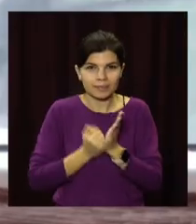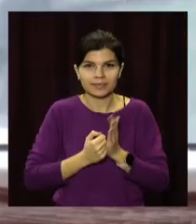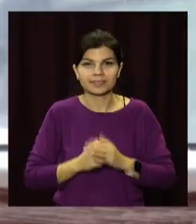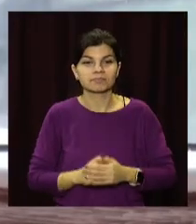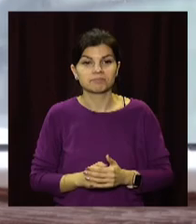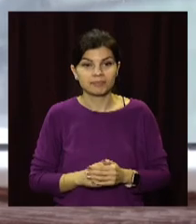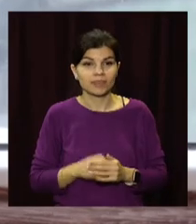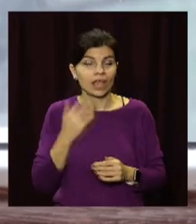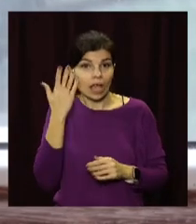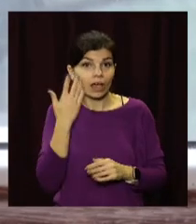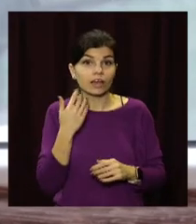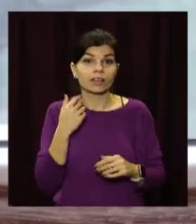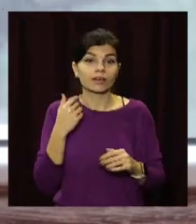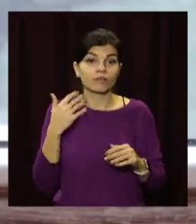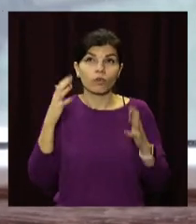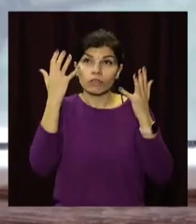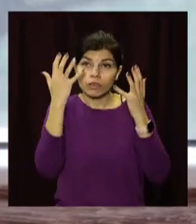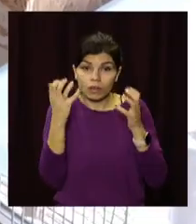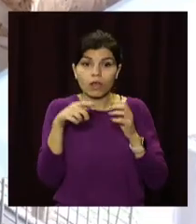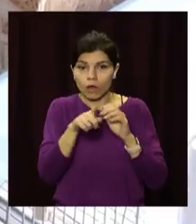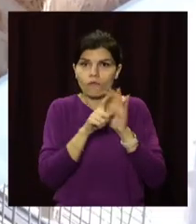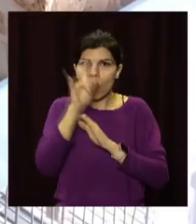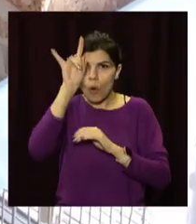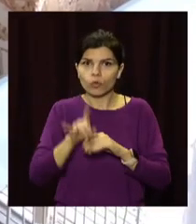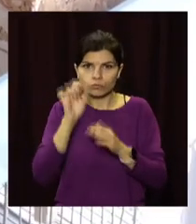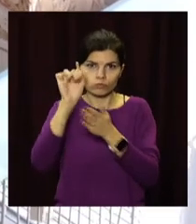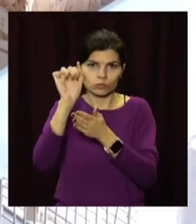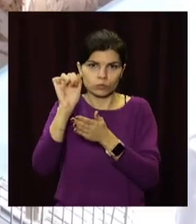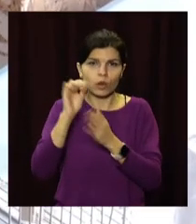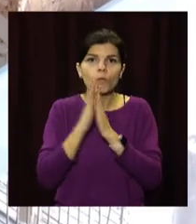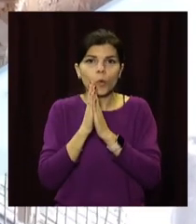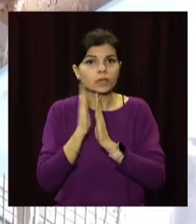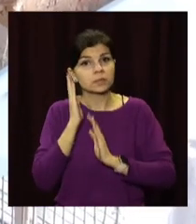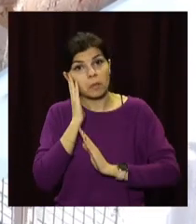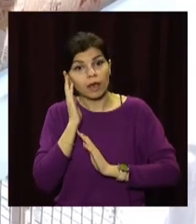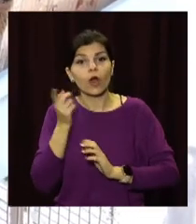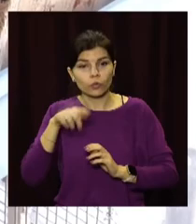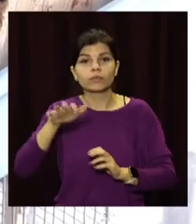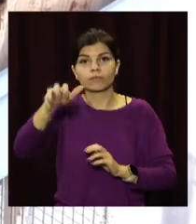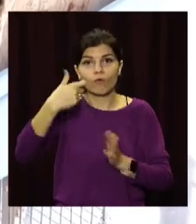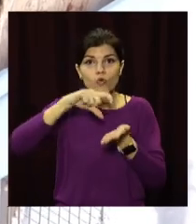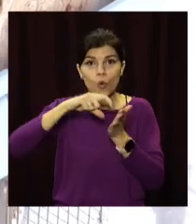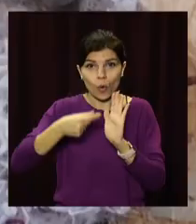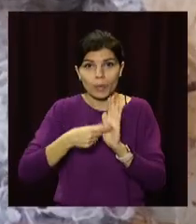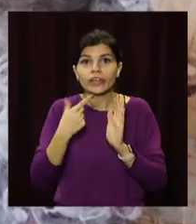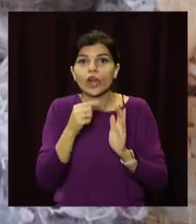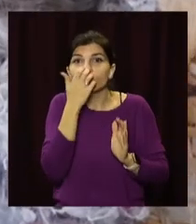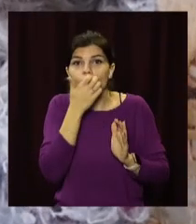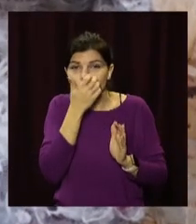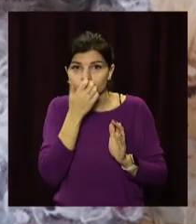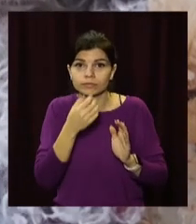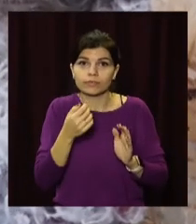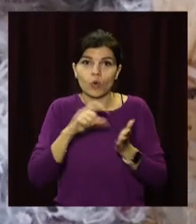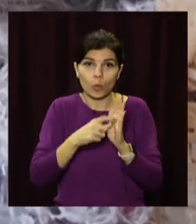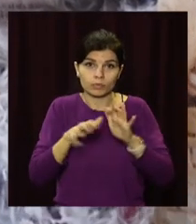Коли спускаються сутінки, бос стукає у вікно, проситься спати. Тоді його забирають до кімнати, де тепліше. Там він